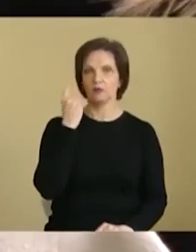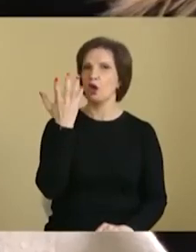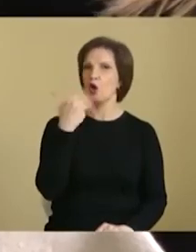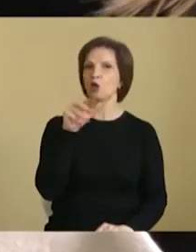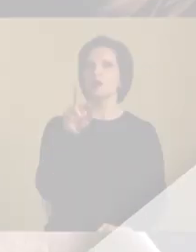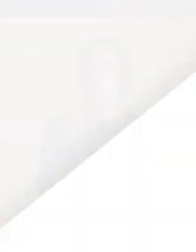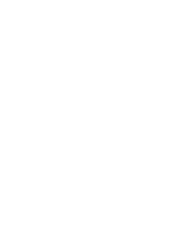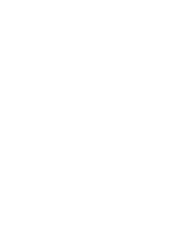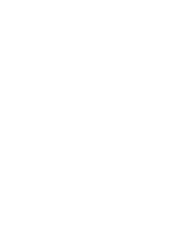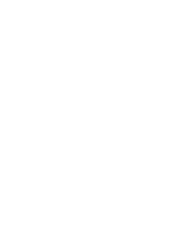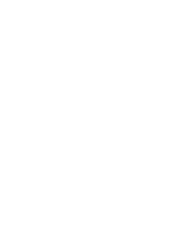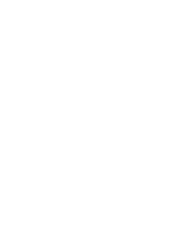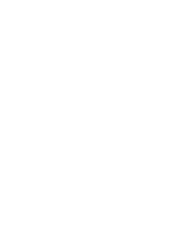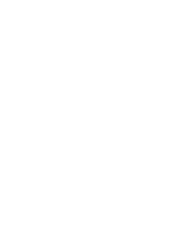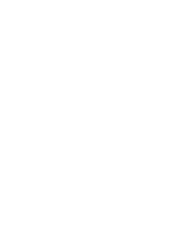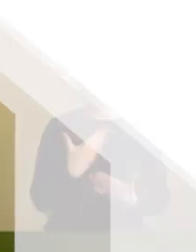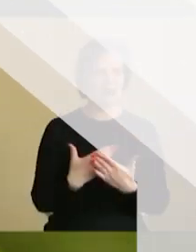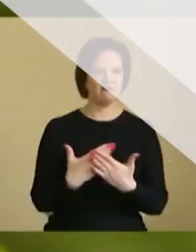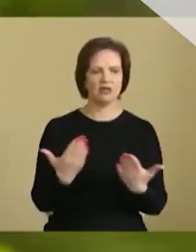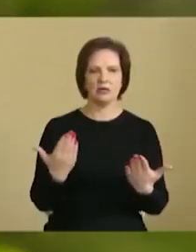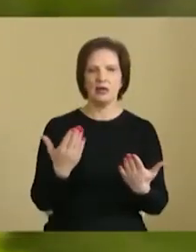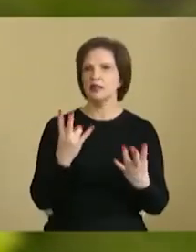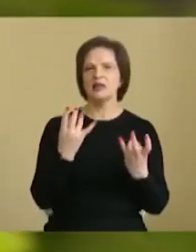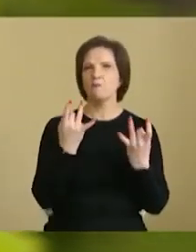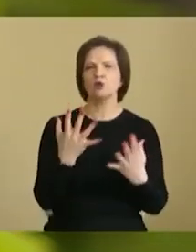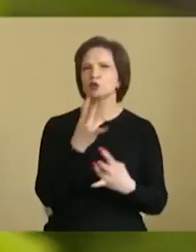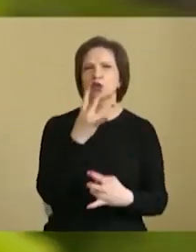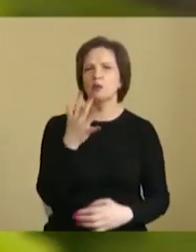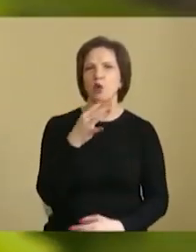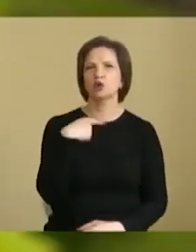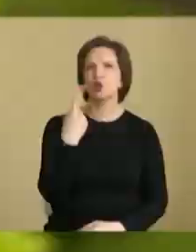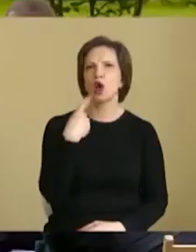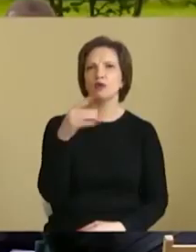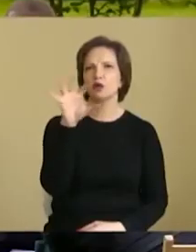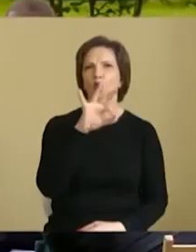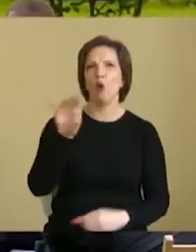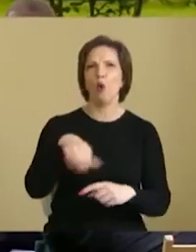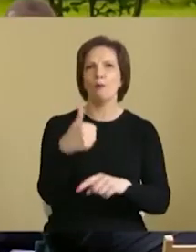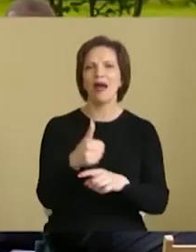думати, в мене є чим. Я навіть не просто не можу говорити про мера Черкас.